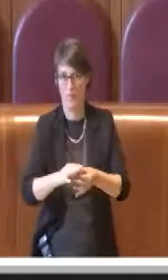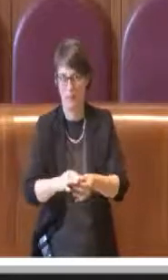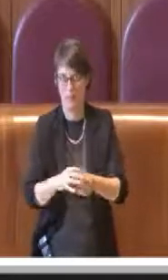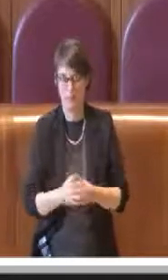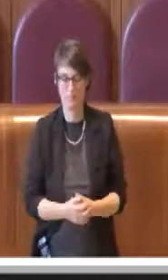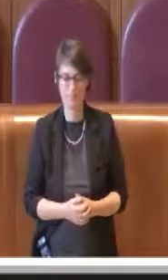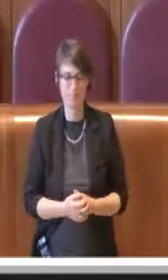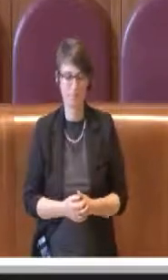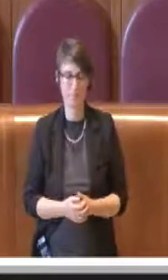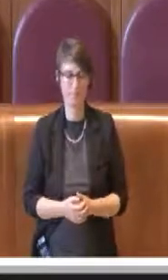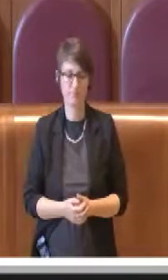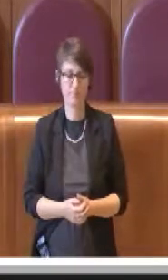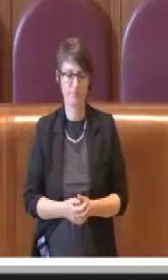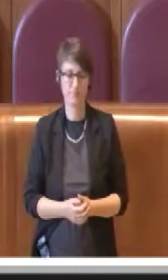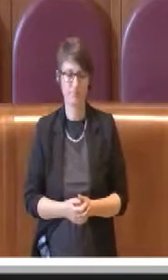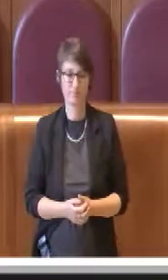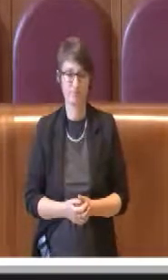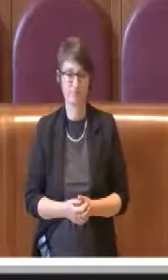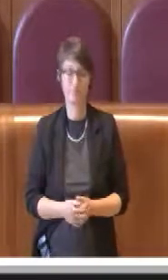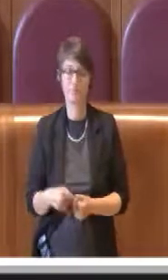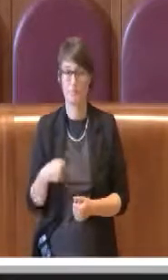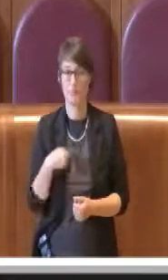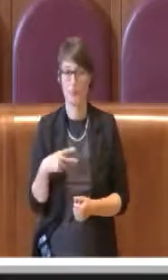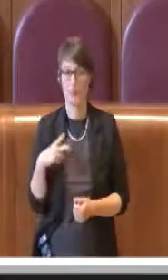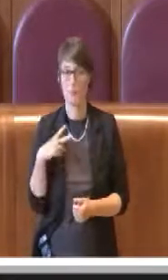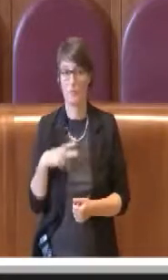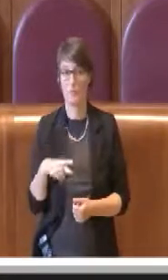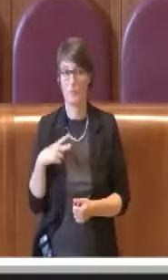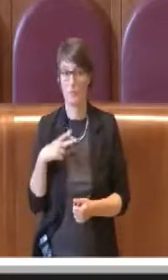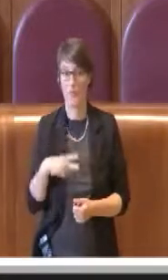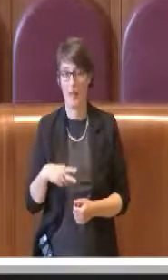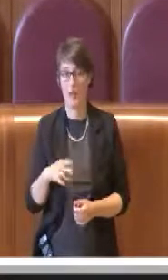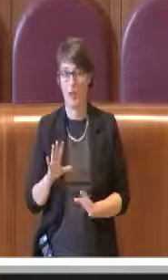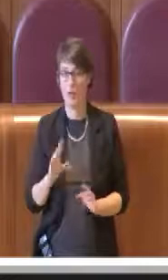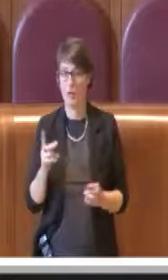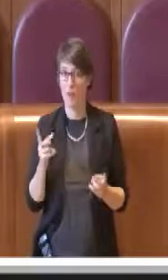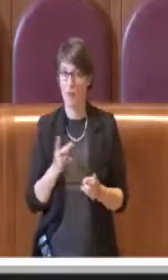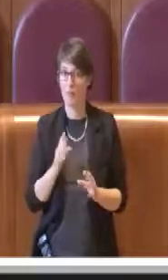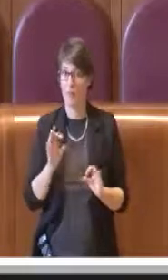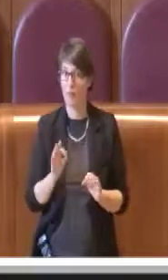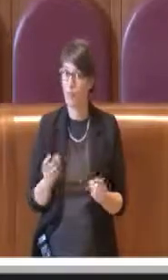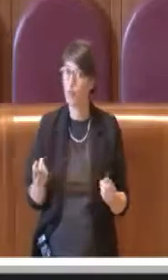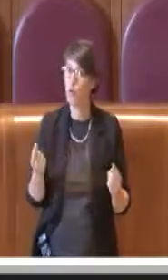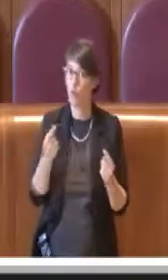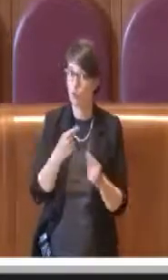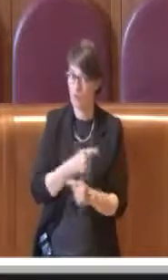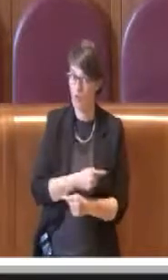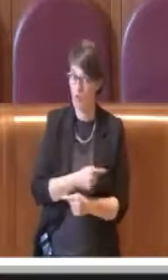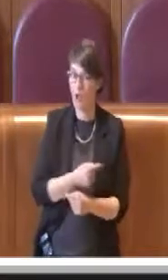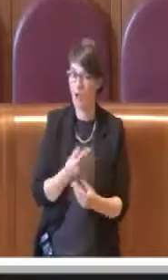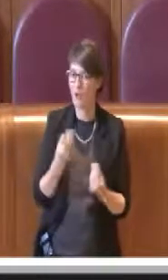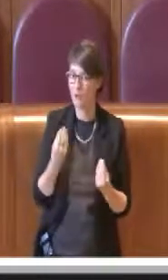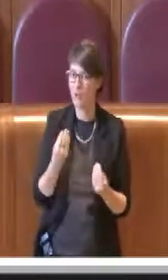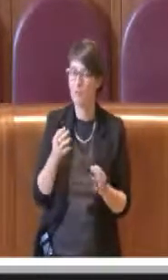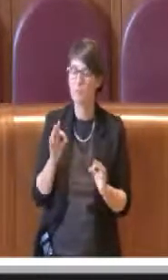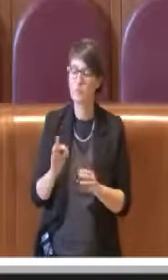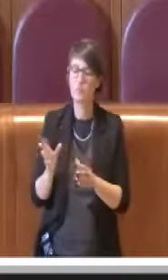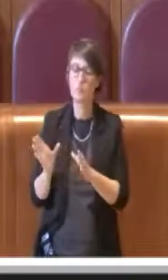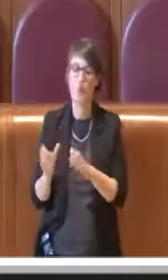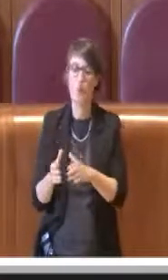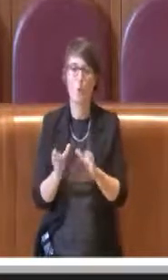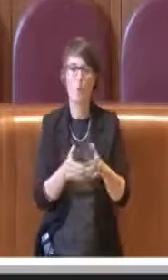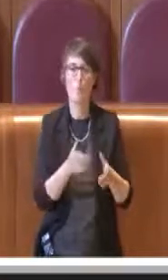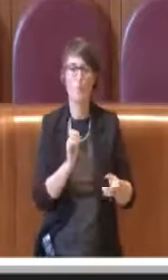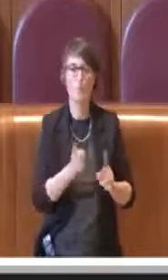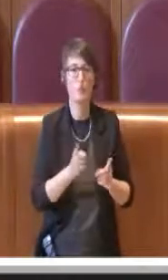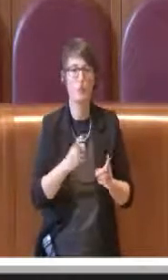vorrei invece, spero veramente che tutte le forze politiche presenti in Consiglio